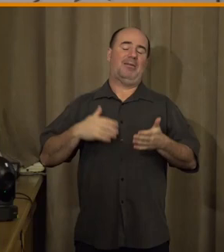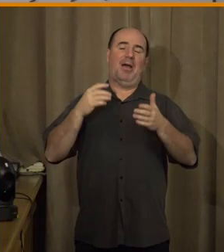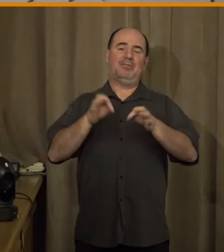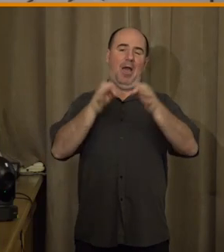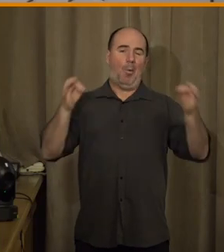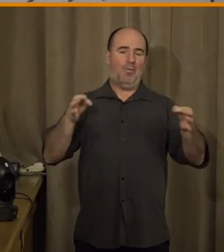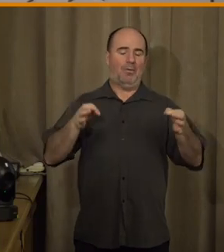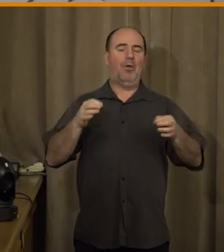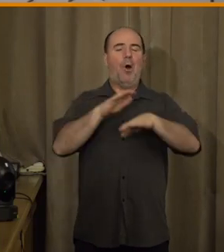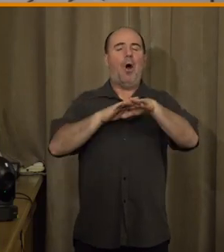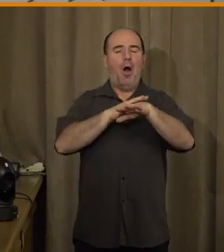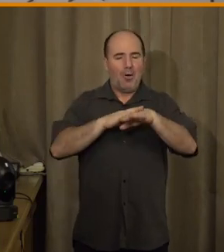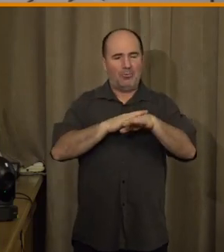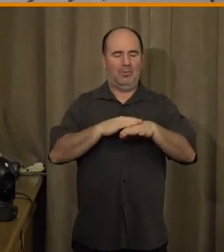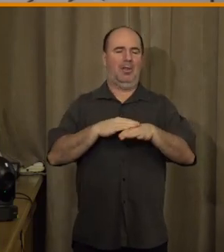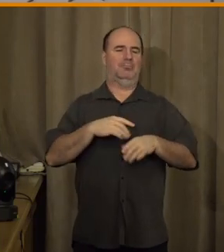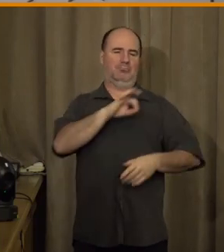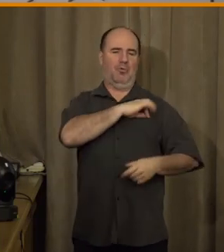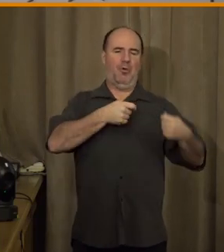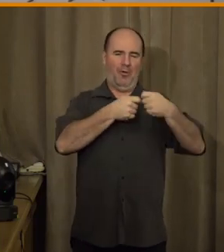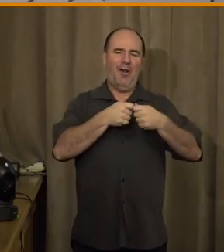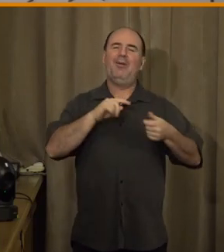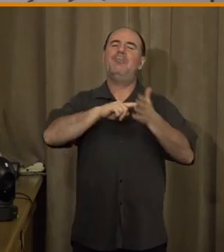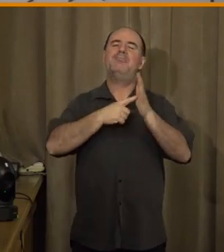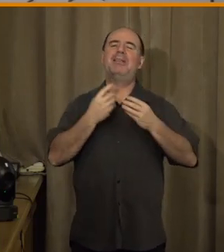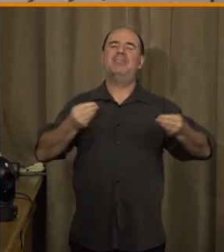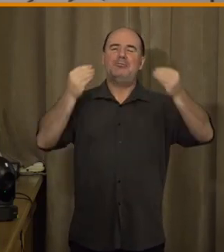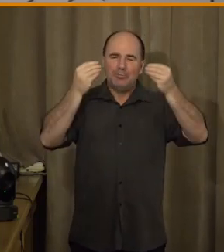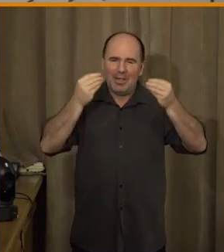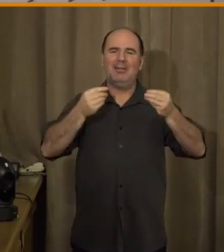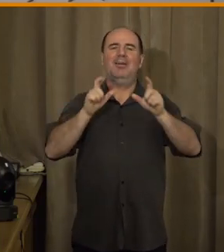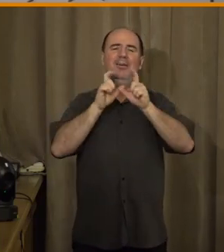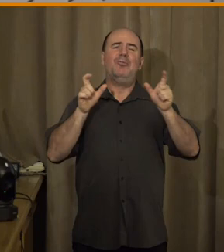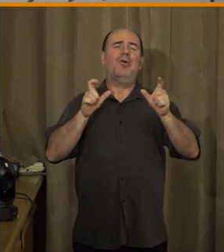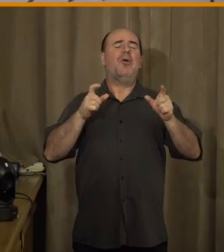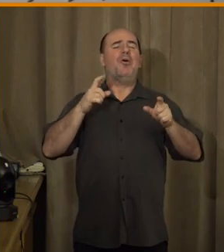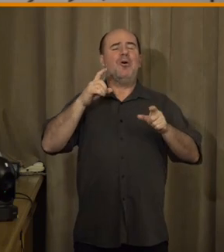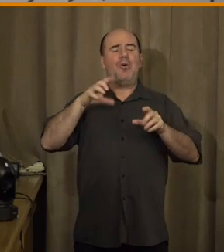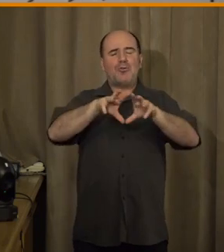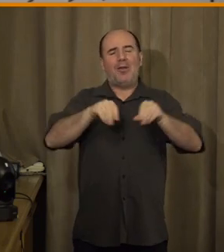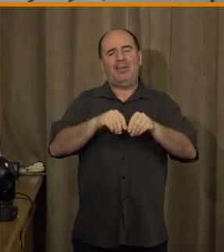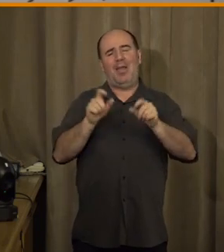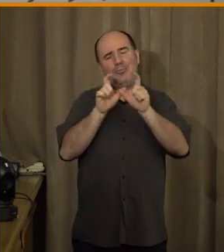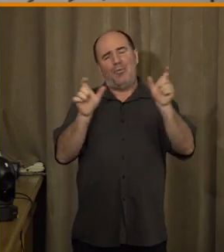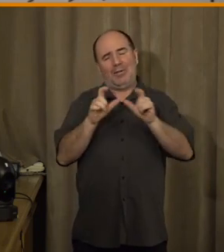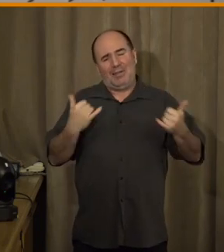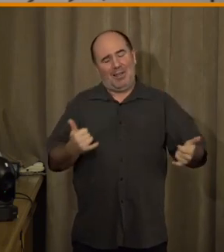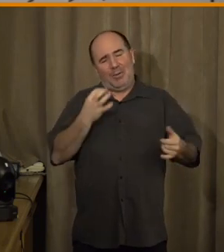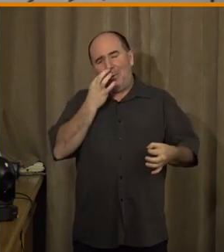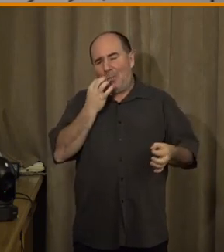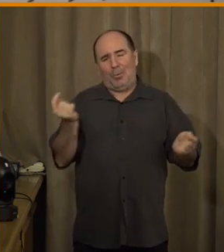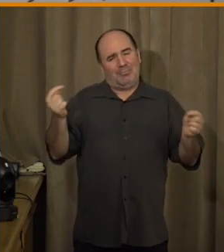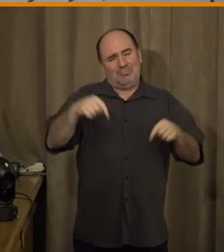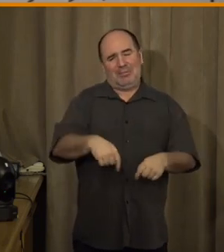z rodinných důvodů nemůže být a on je poměrně důležitou osobou proto, že je nejenom odborníkem v daném tématu, ale je